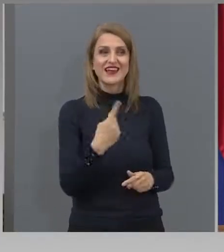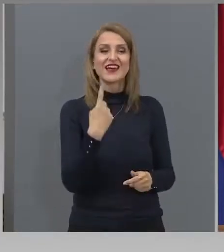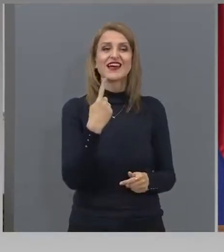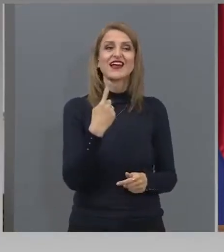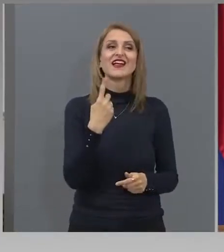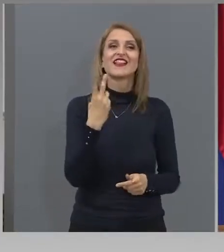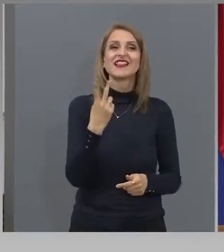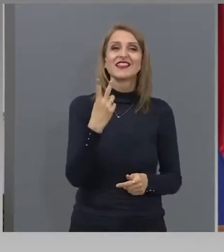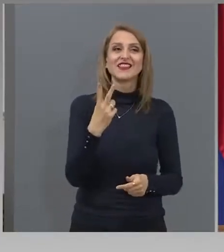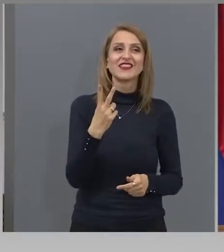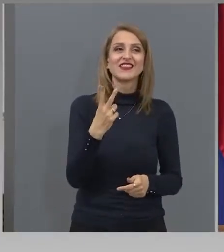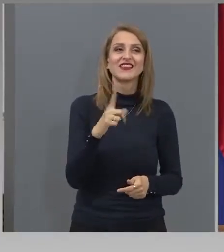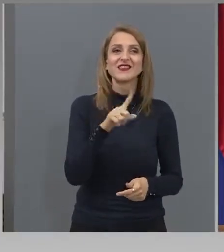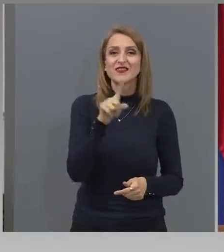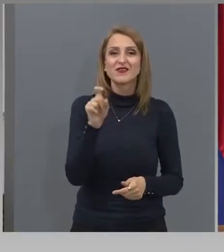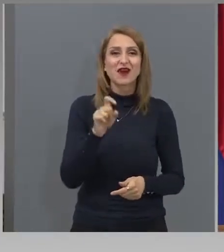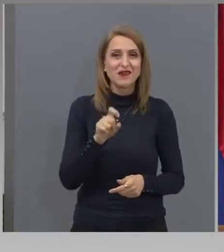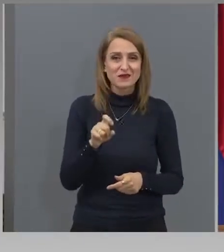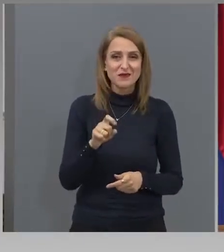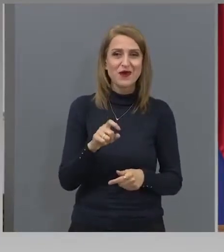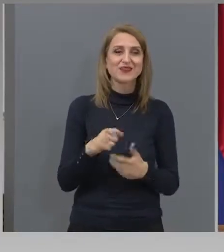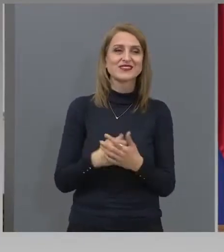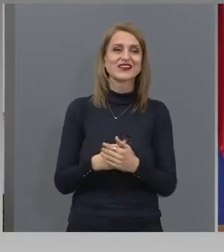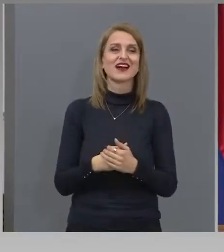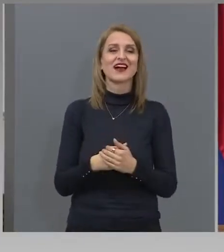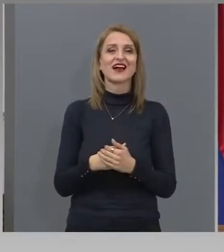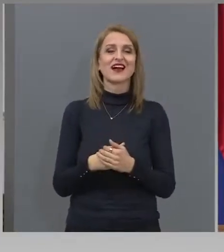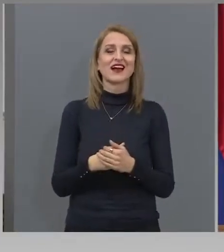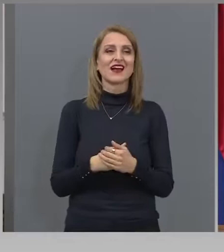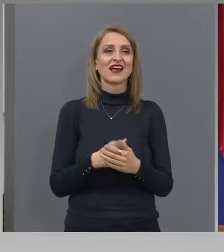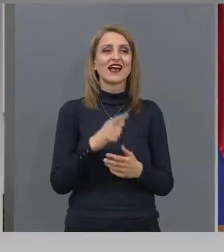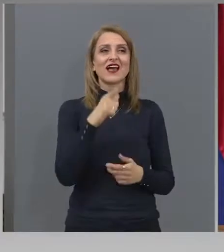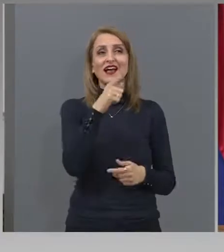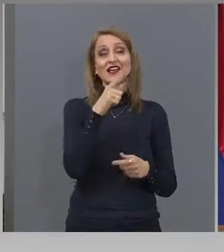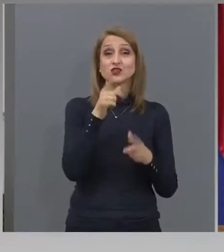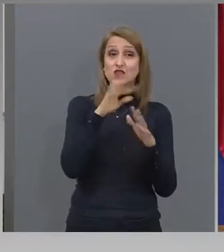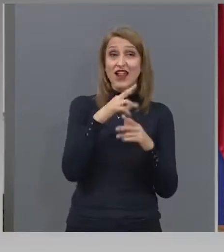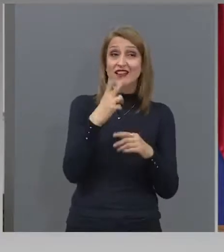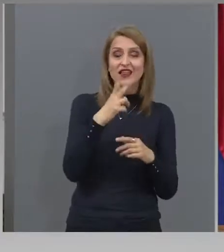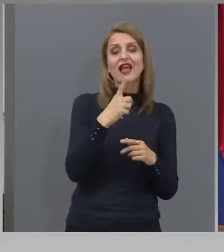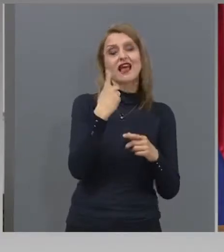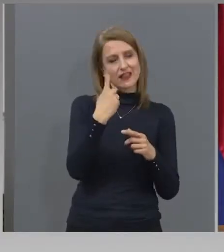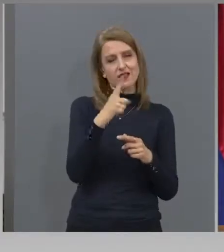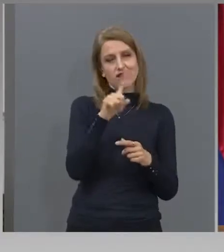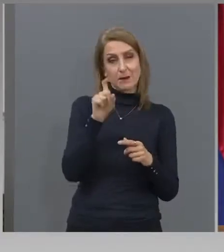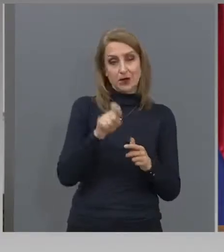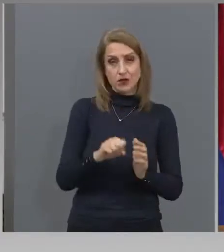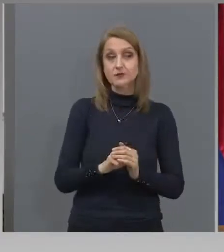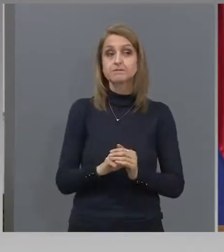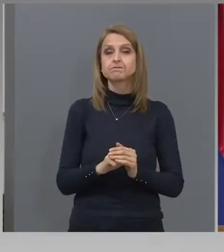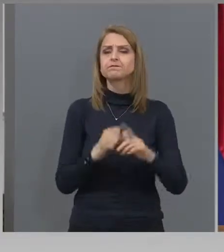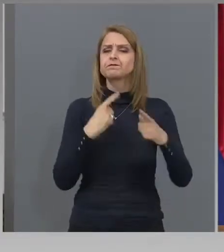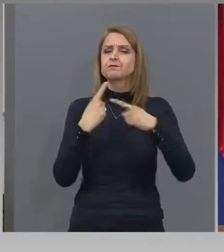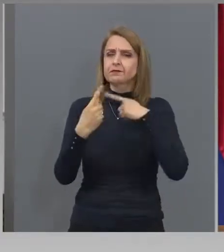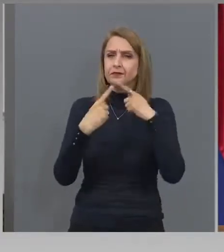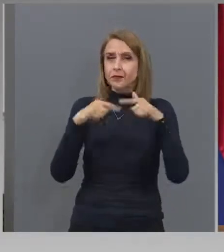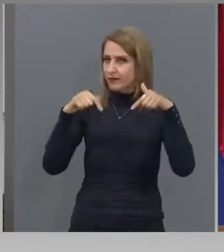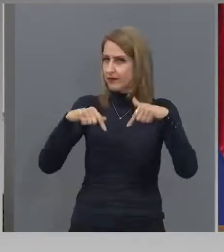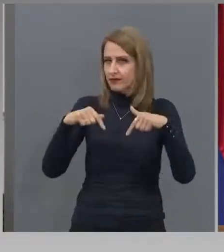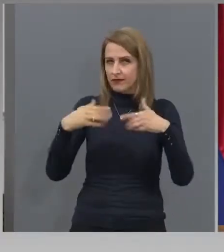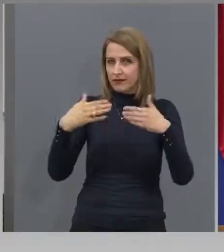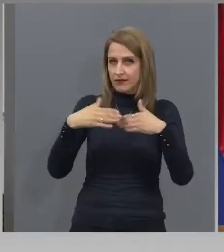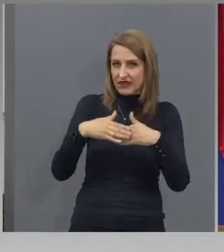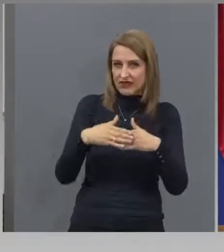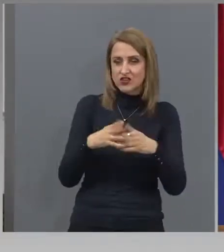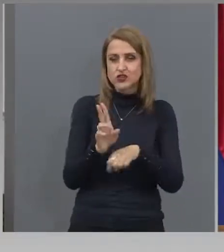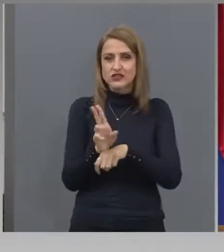Отнеми го, Росен, втория с Лески. Няма да му се сърда. Въпросът ми е следния. На разговорите тази вечер, след обед, пък и порълно